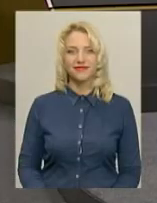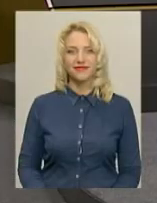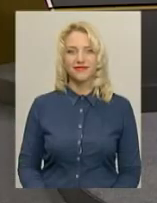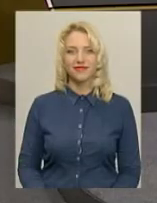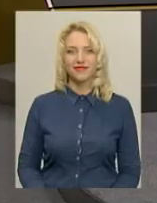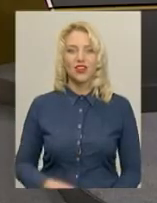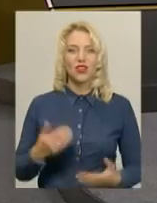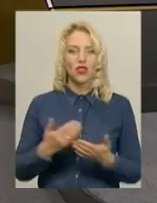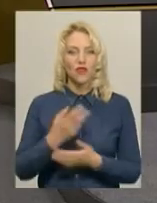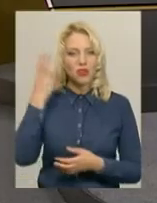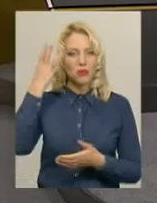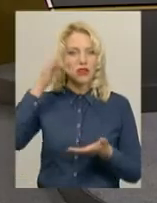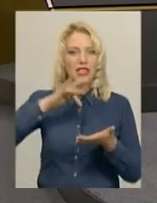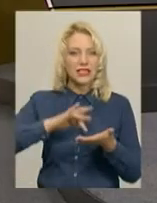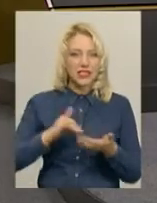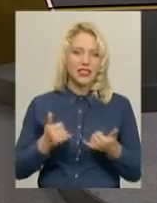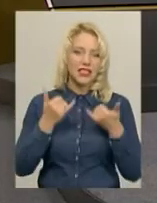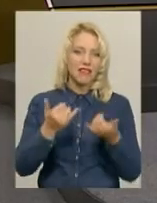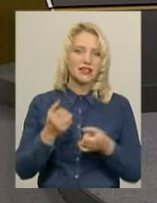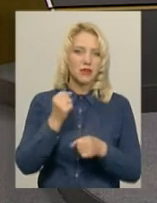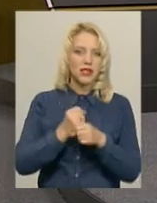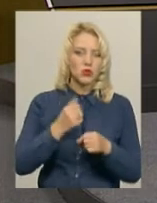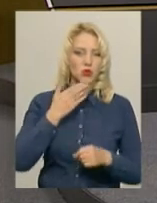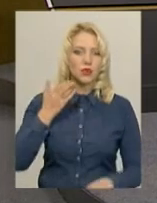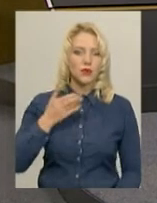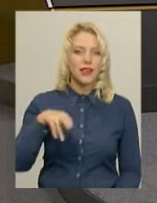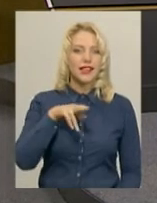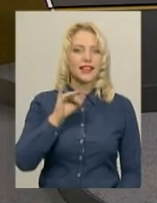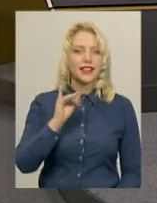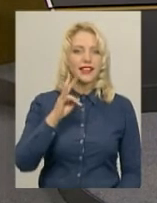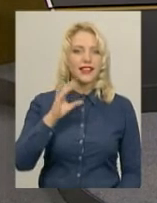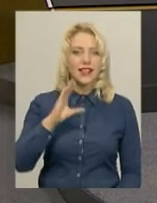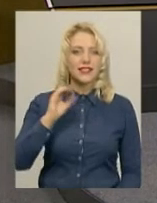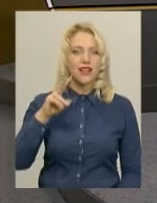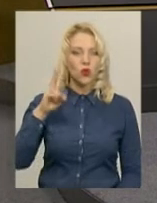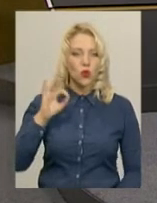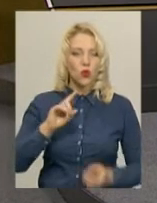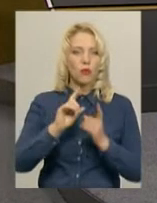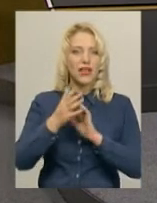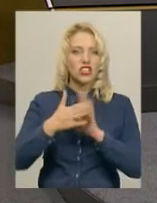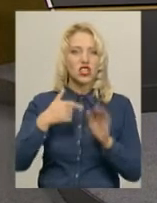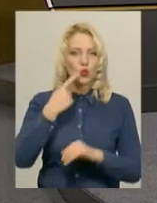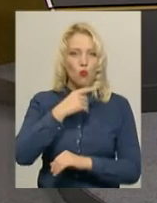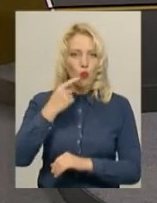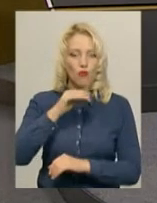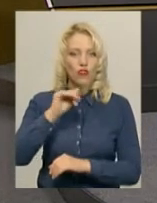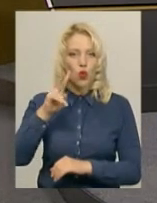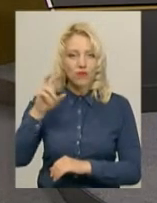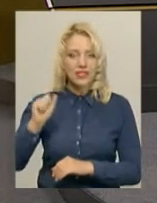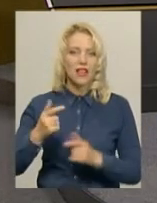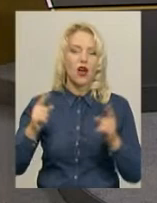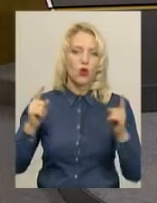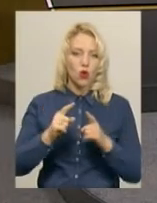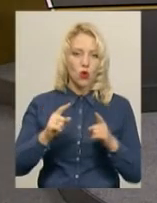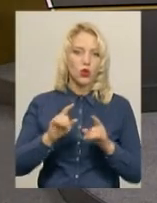Новини в ефірі Поділля Центр. У студії для вас працюють ведуча Дарина Денисенко, переклад на жестову мову Оксана Фіновська. Спершу короткий